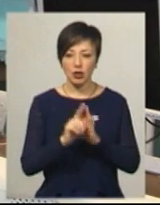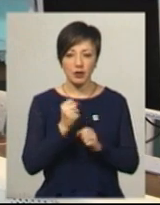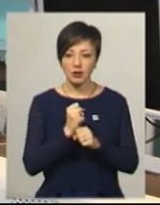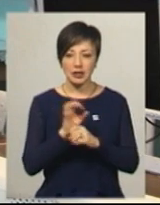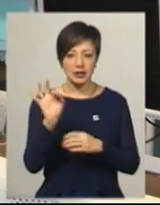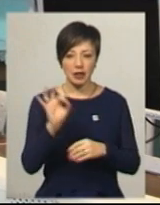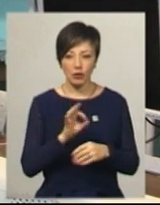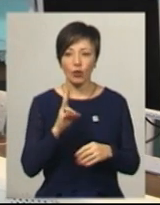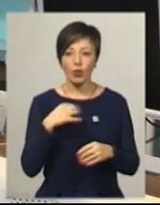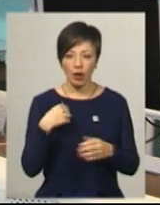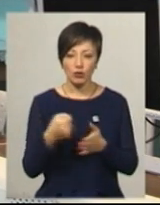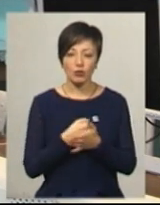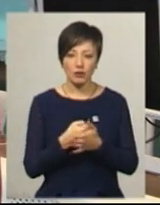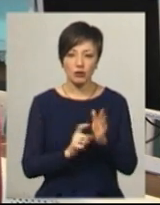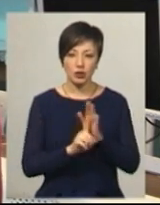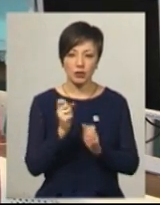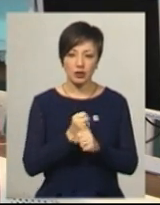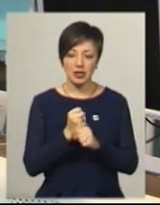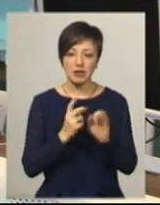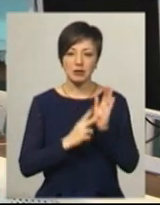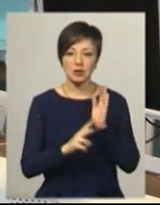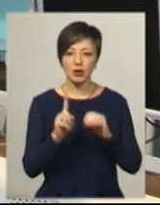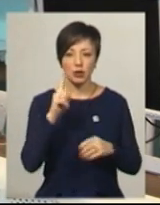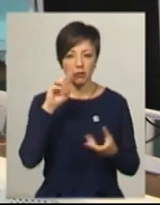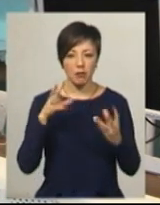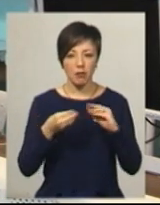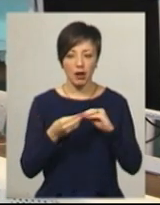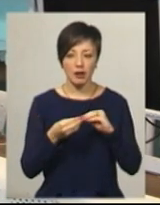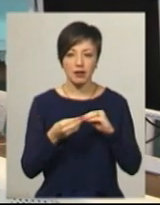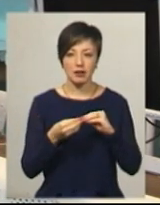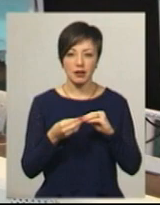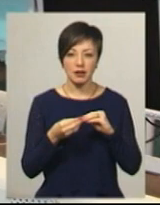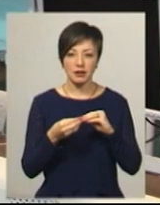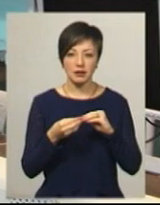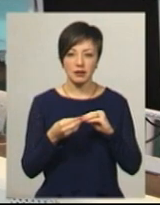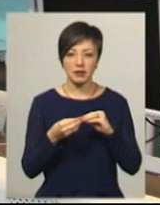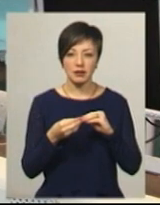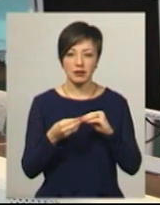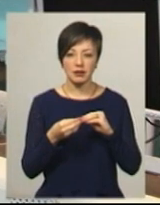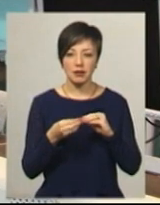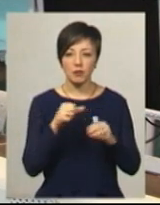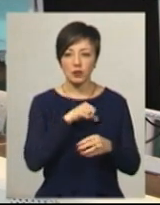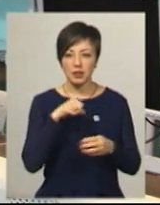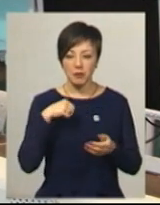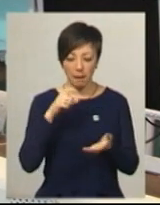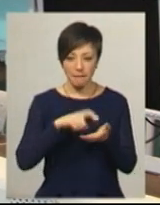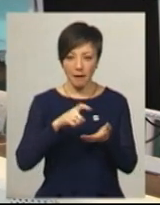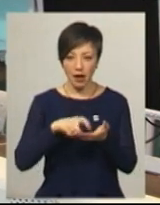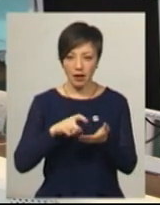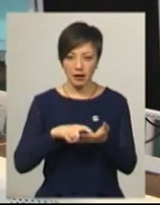все ж таки я добився того, що вона заробила. 71 бал по самій пайки плати,